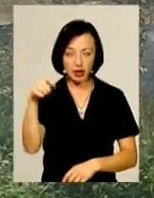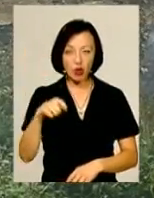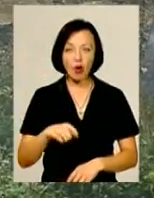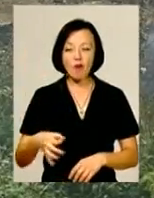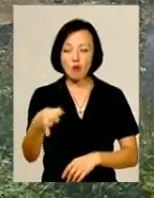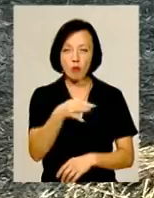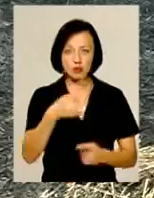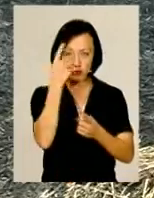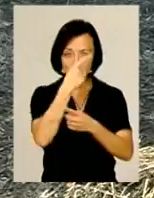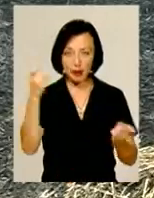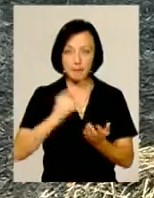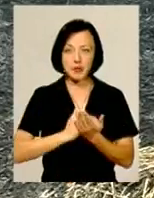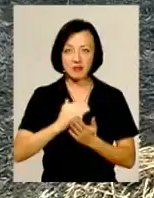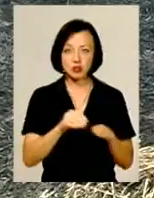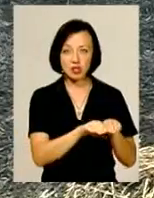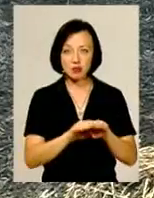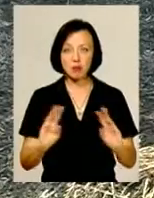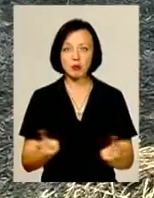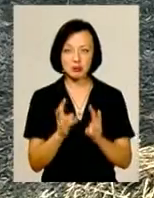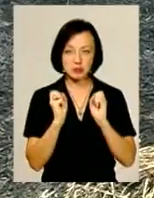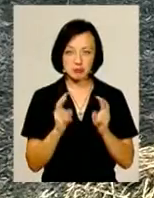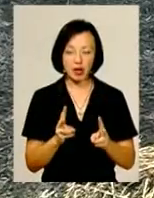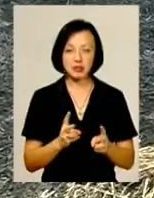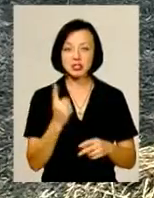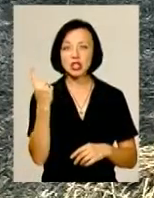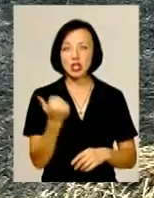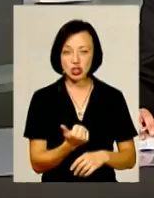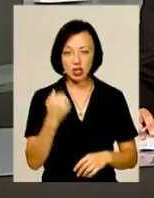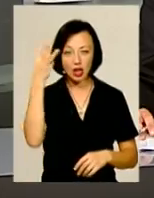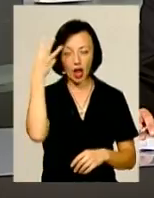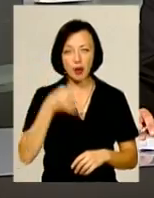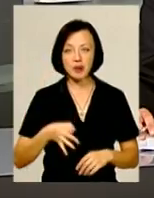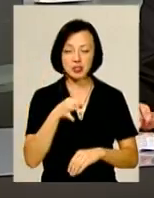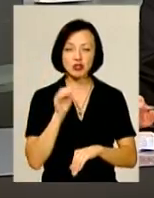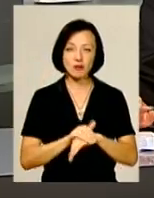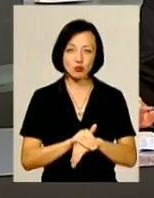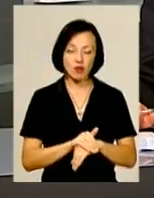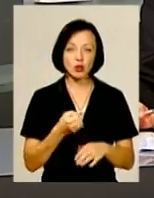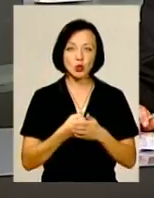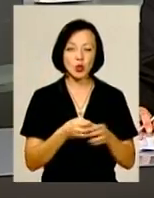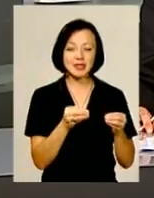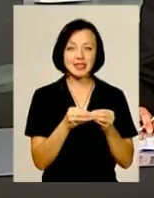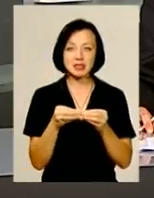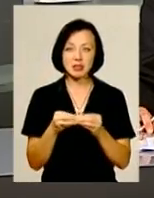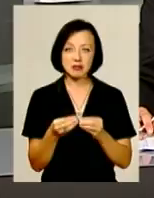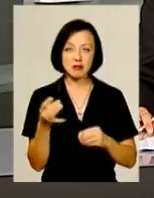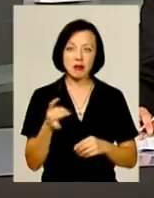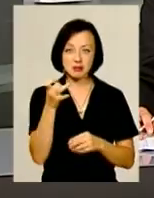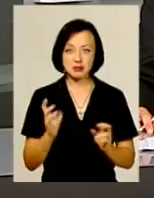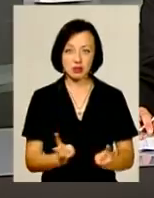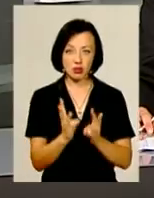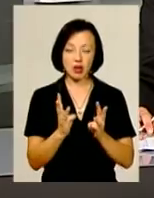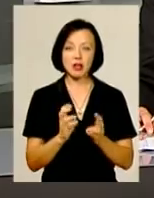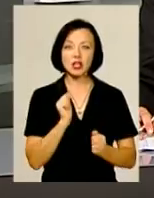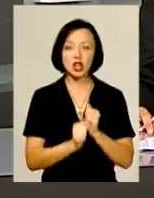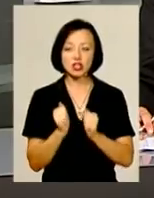оголошено підвищений рівень пожежної небезпеки. Лише за тиждень на Хмельниччині зафіксували до десятка загорянь в екосистемах.